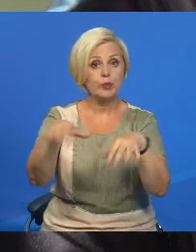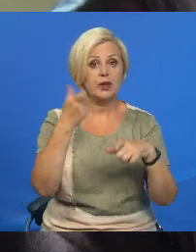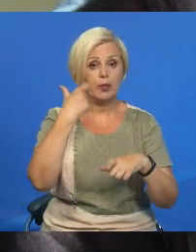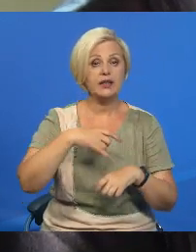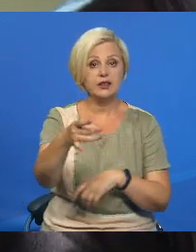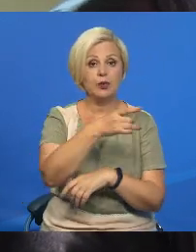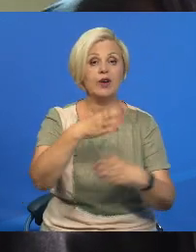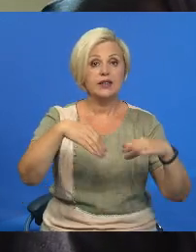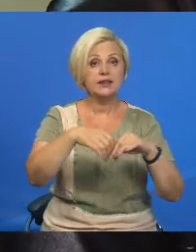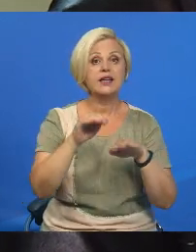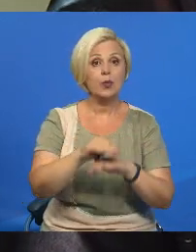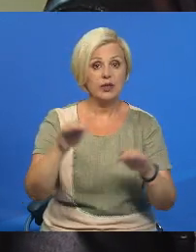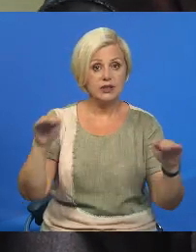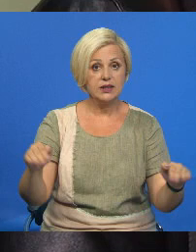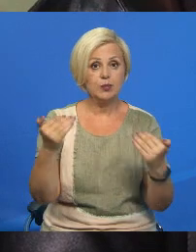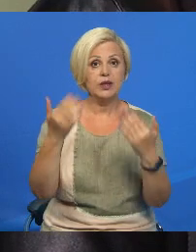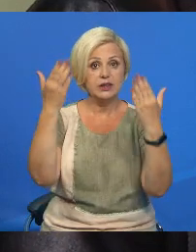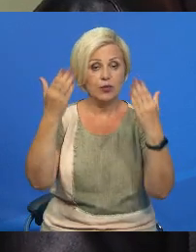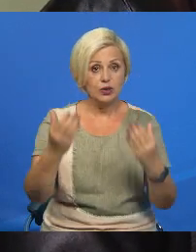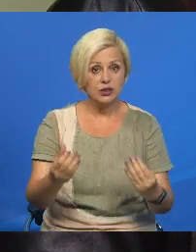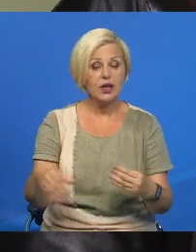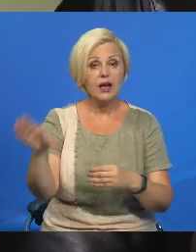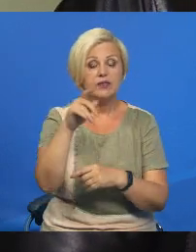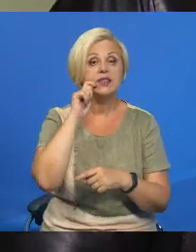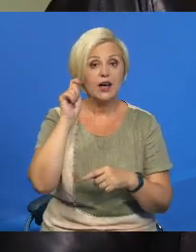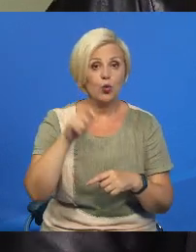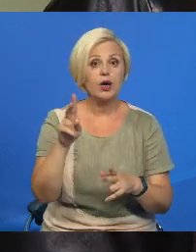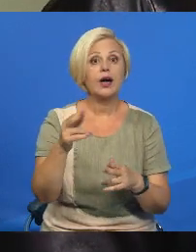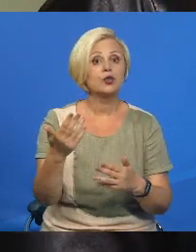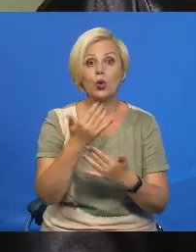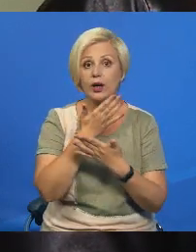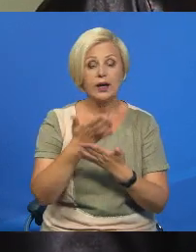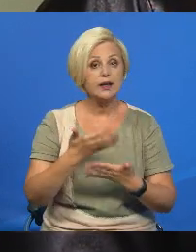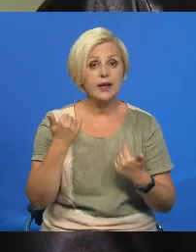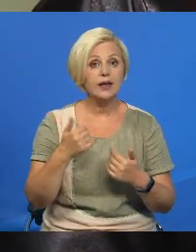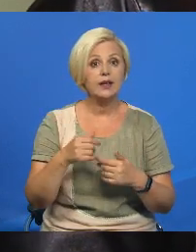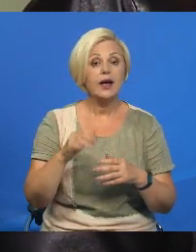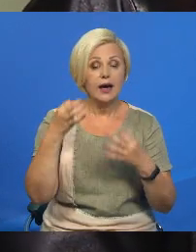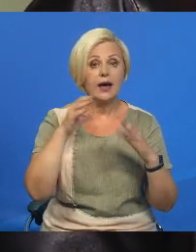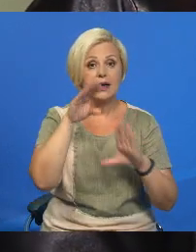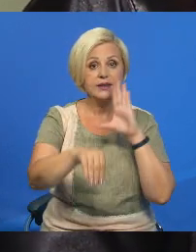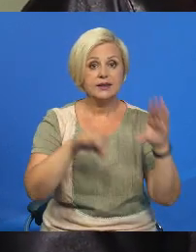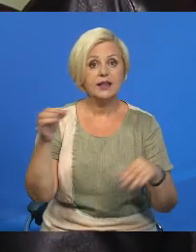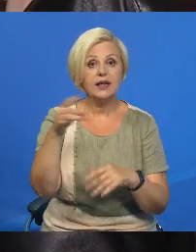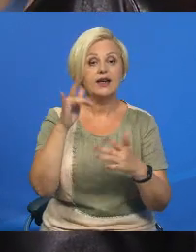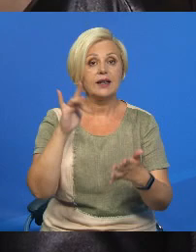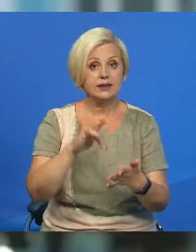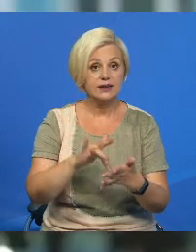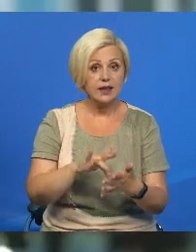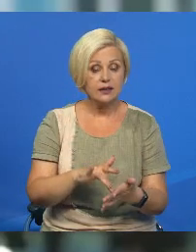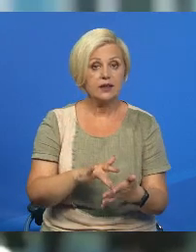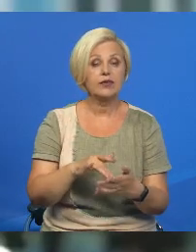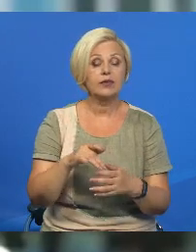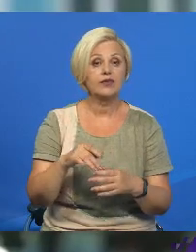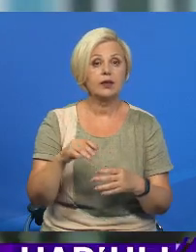в районы семьи с детьми. На сегодняшний час абсолютно у всех украинцев, которые не мают тут родных, расселили по райцентрах и агрогородках.